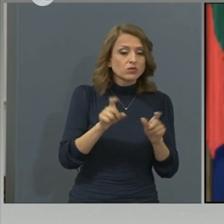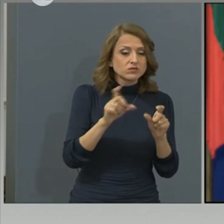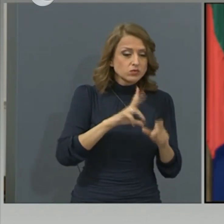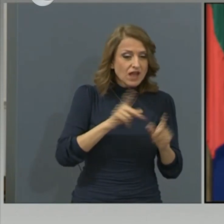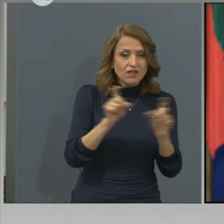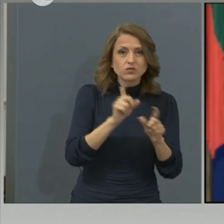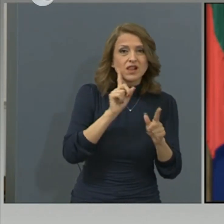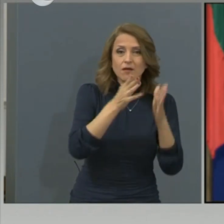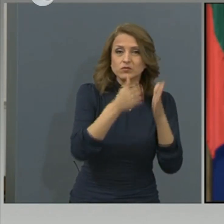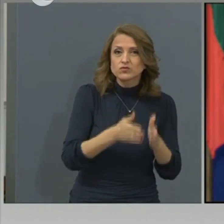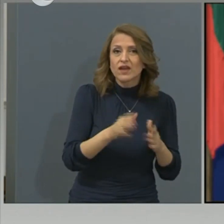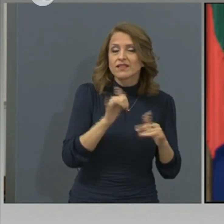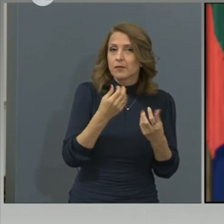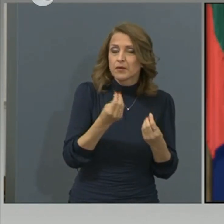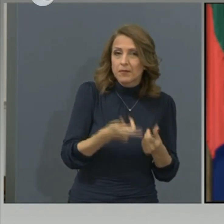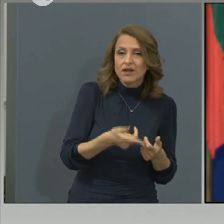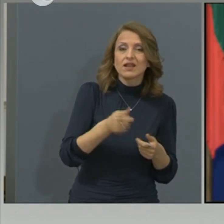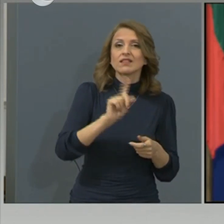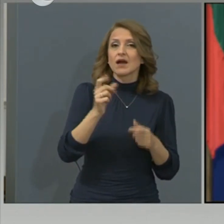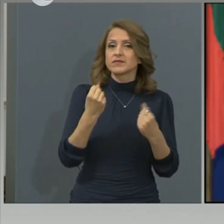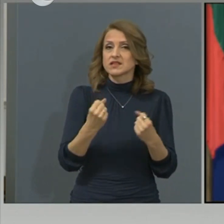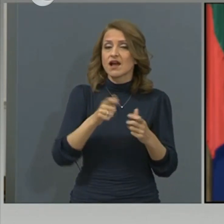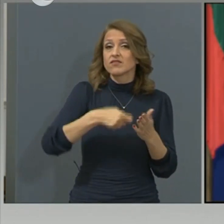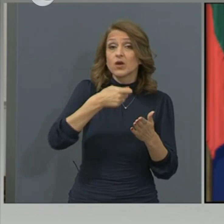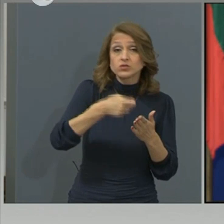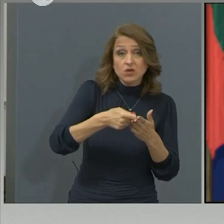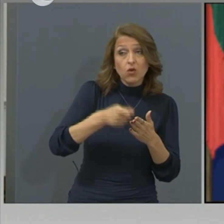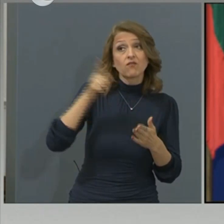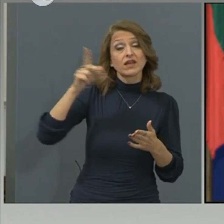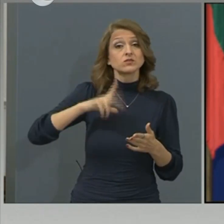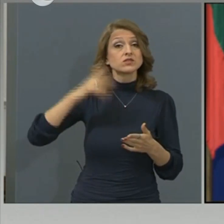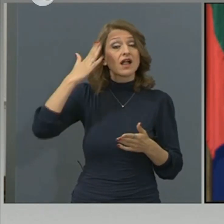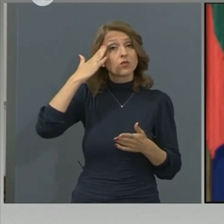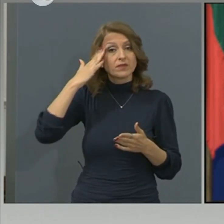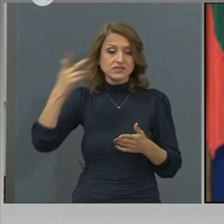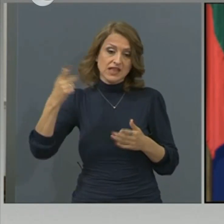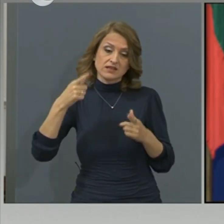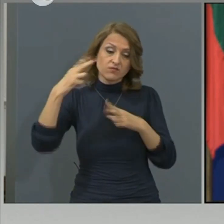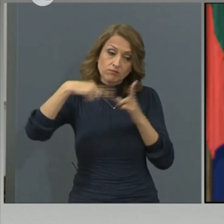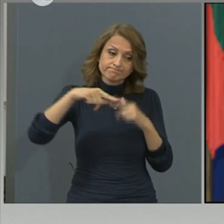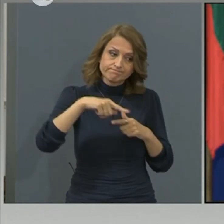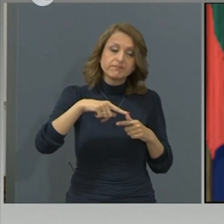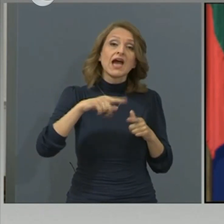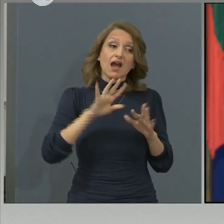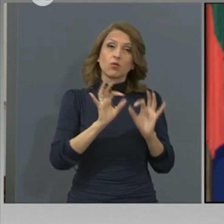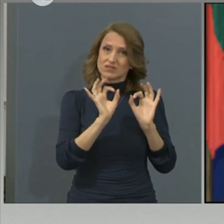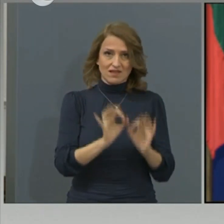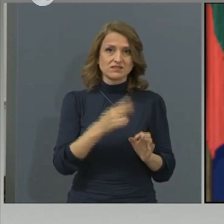министерство, след като установи, че те наистина отговарят на критериите на социално слаби.